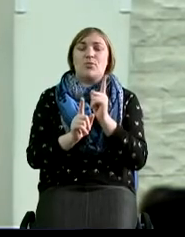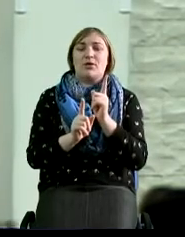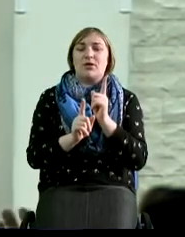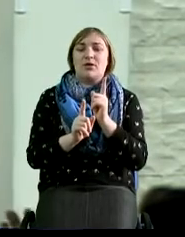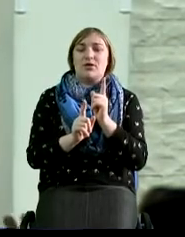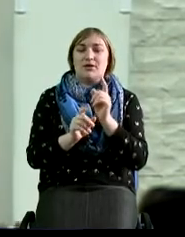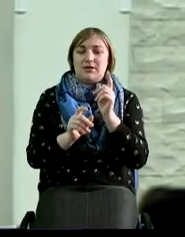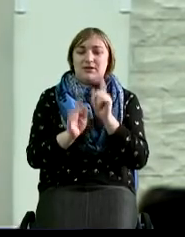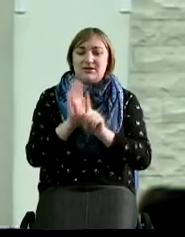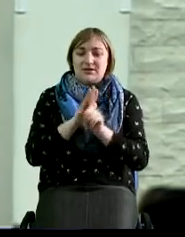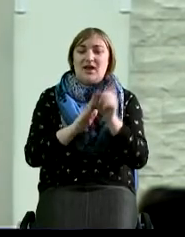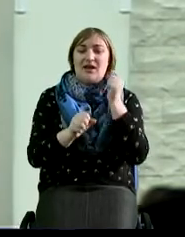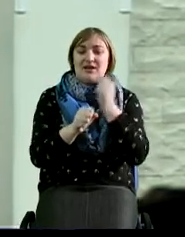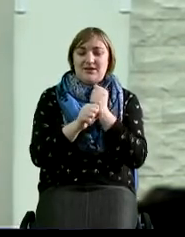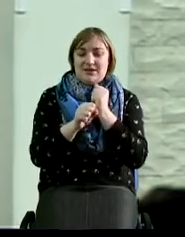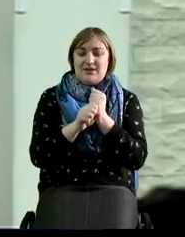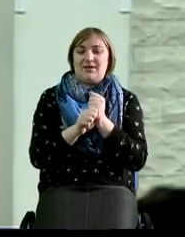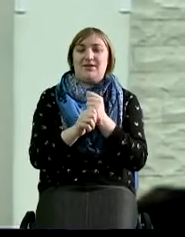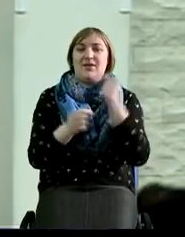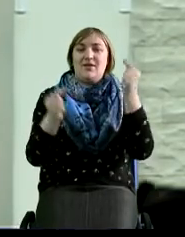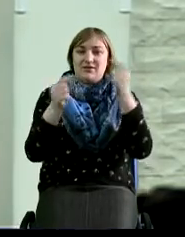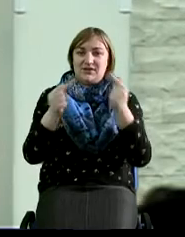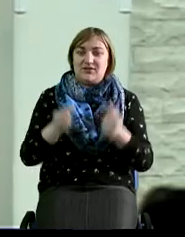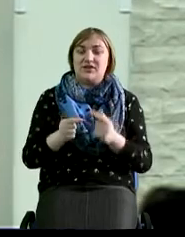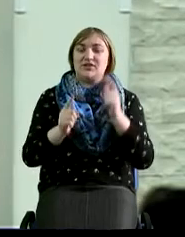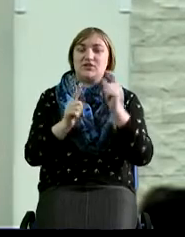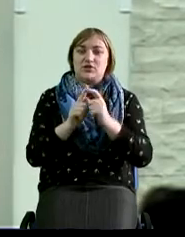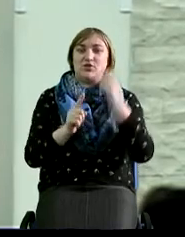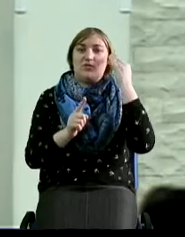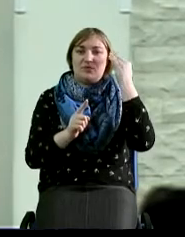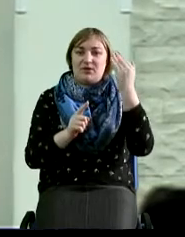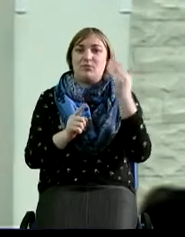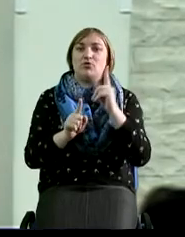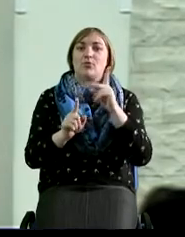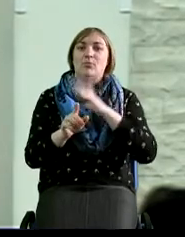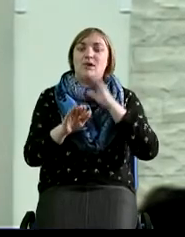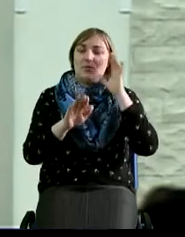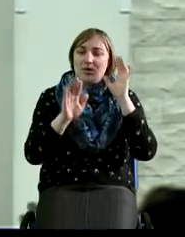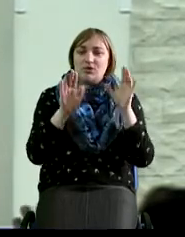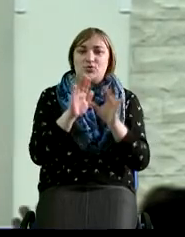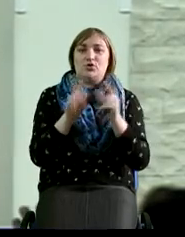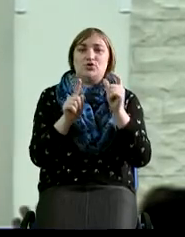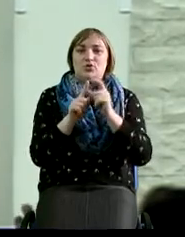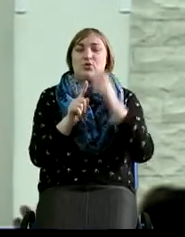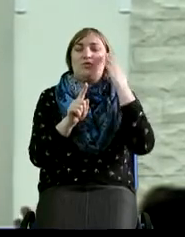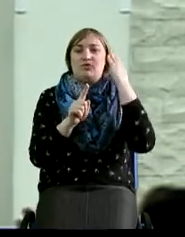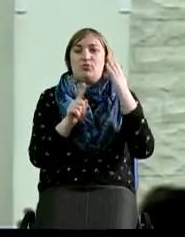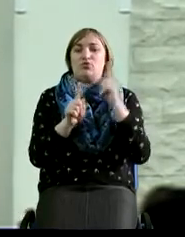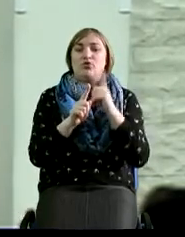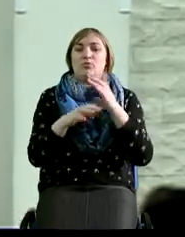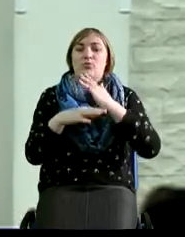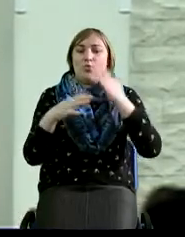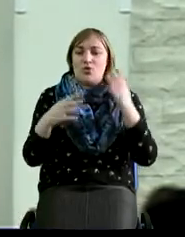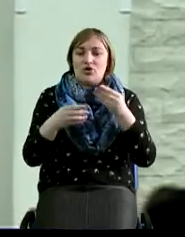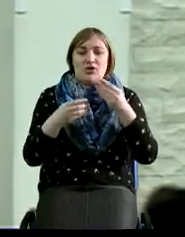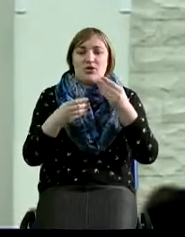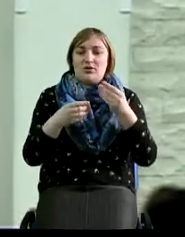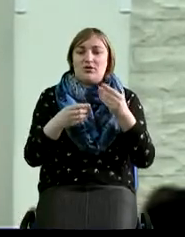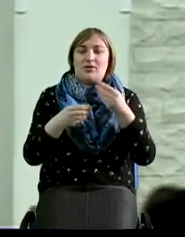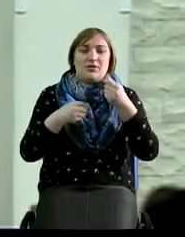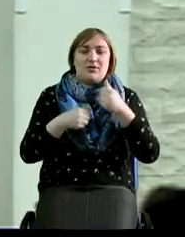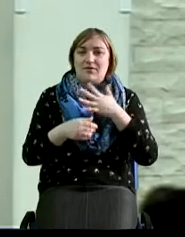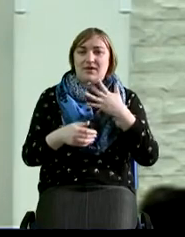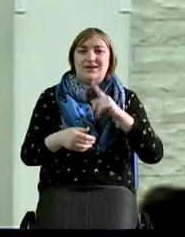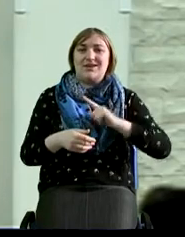поступать в соответствии со Словом Твоим Божьим, чтобы были послушны Твоему Слову Божьему, чтобы еще больше не навлечь гнева на себя и на